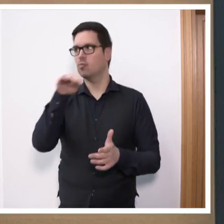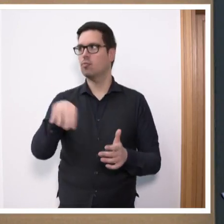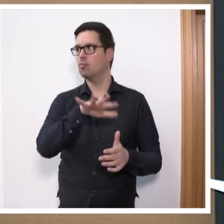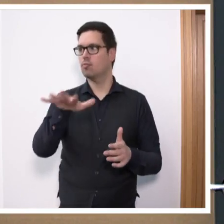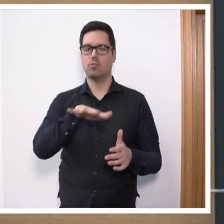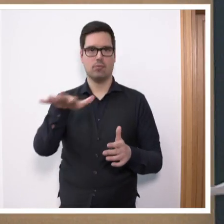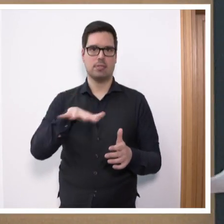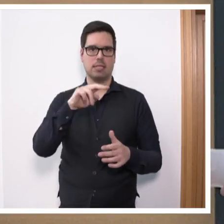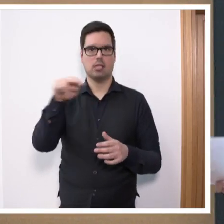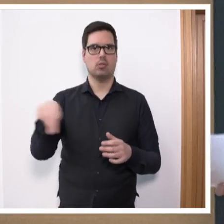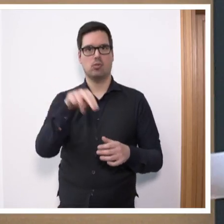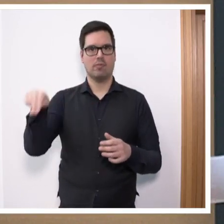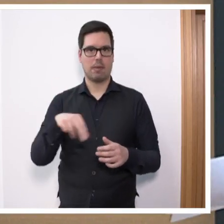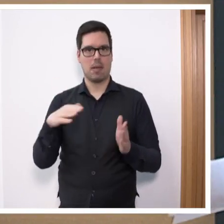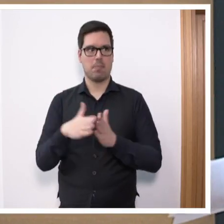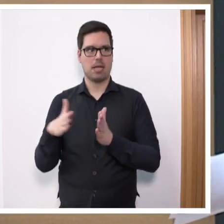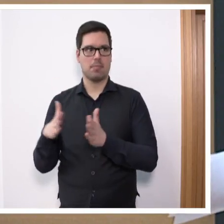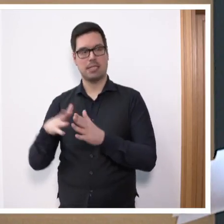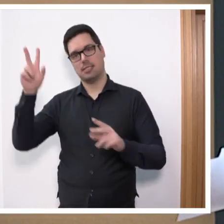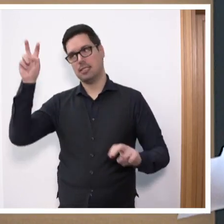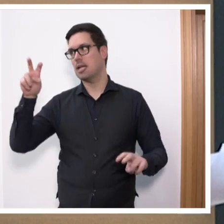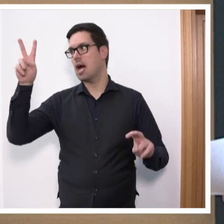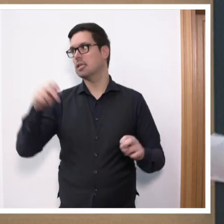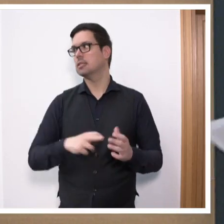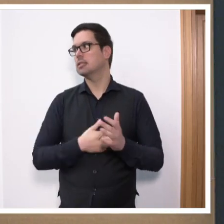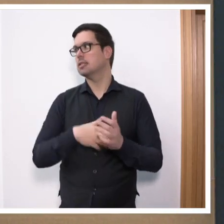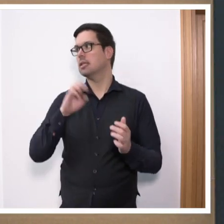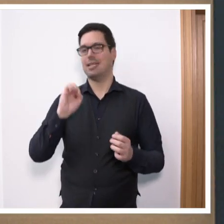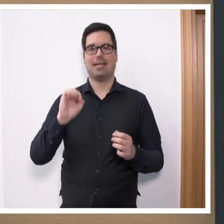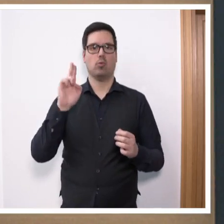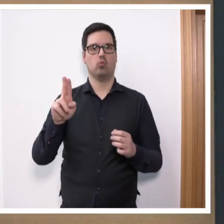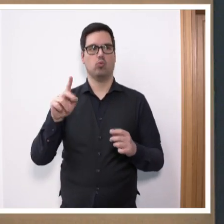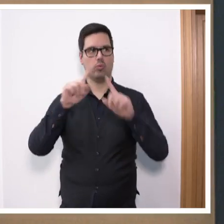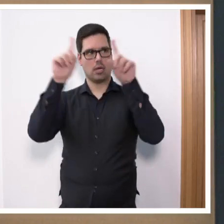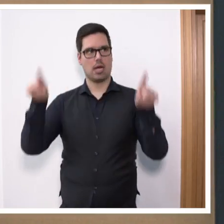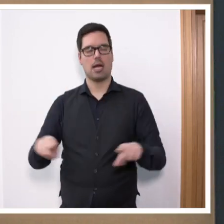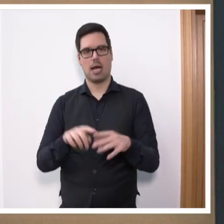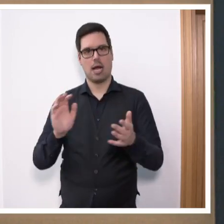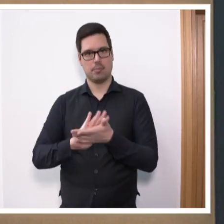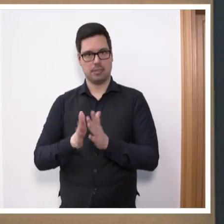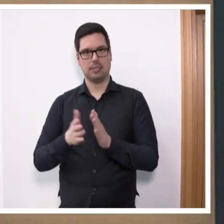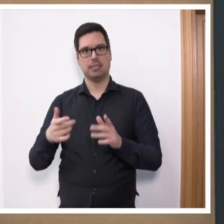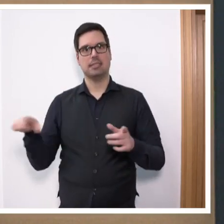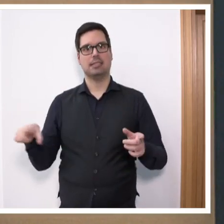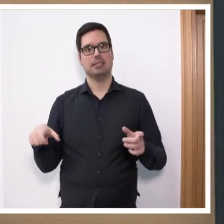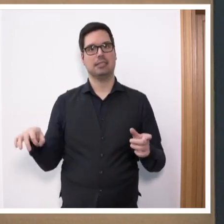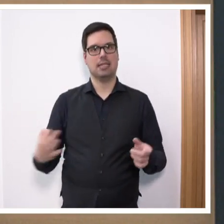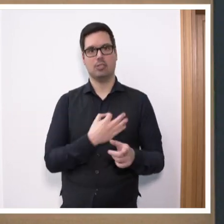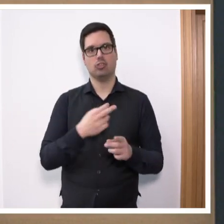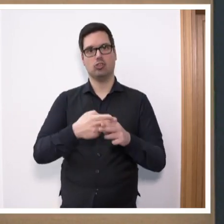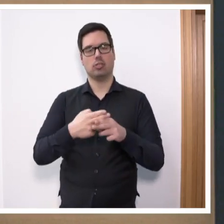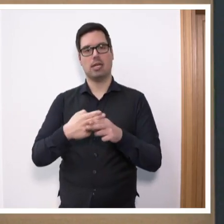hier im Parlament davon. Ich zitiere, die EU setzt den Rahmen. Die saarländische Stahlindustrie wird in den nächsten